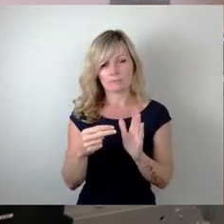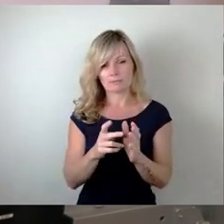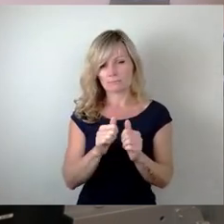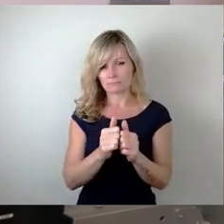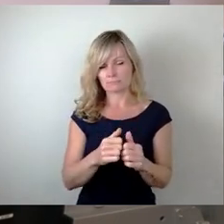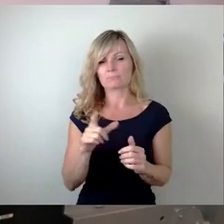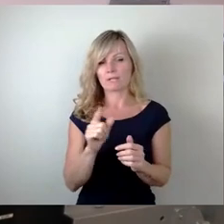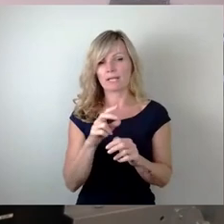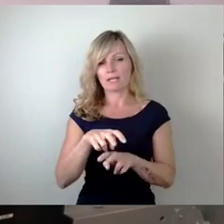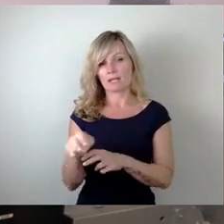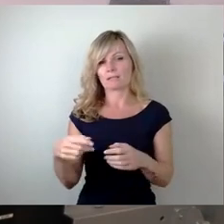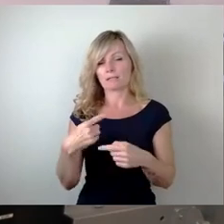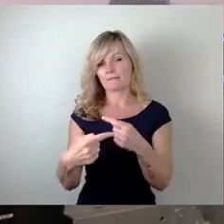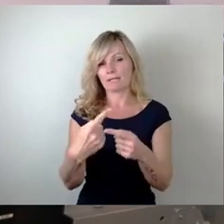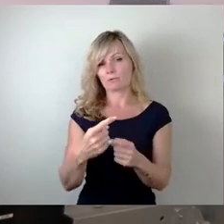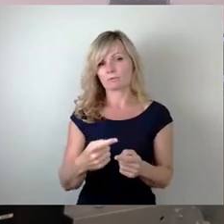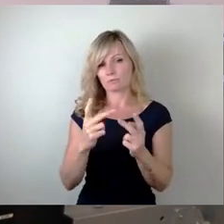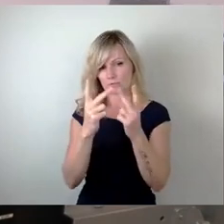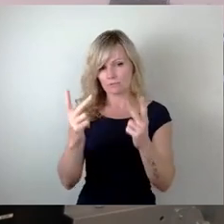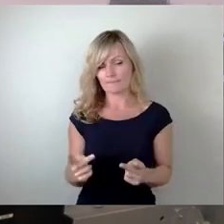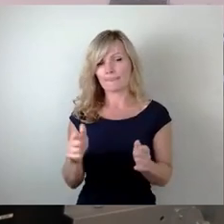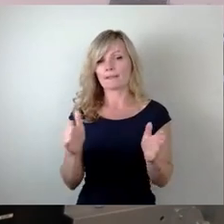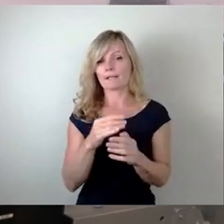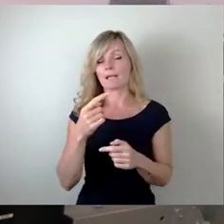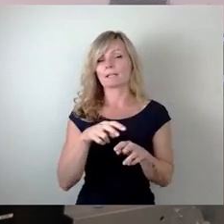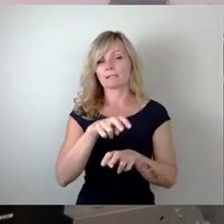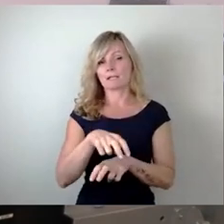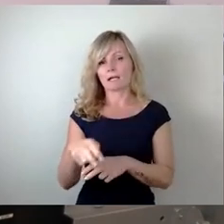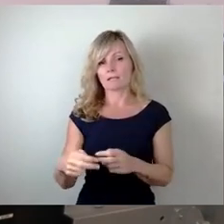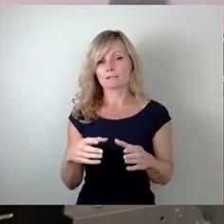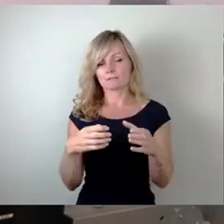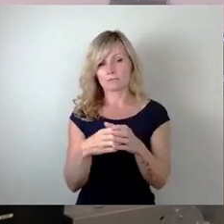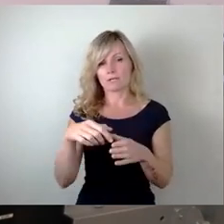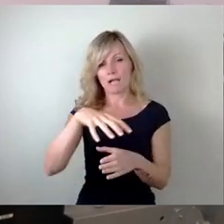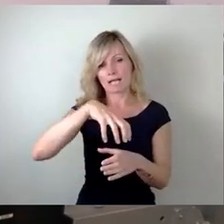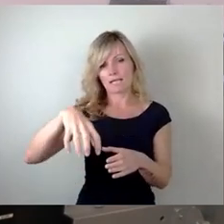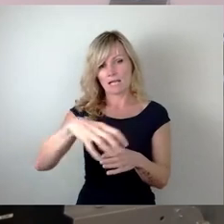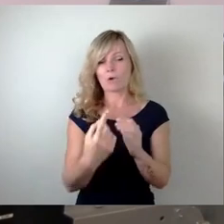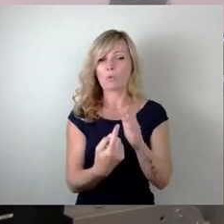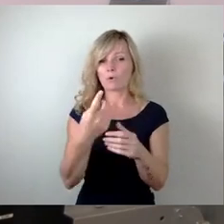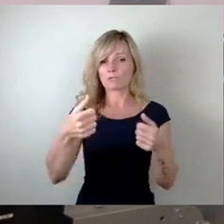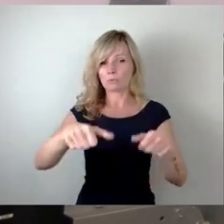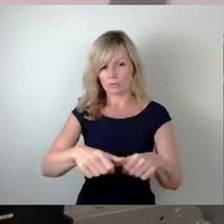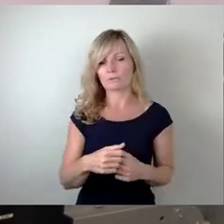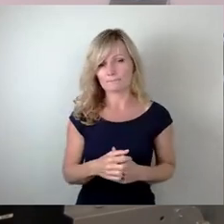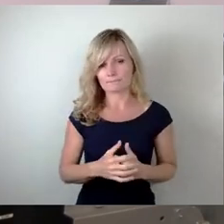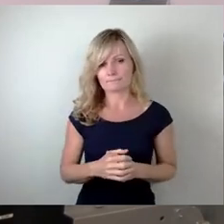erfasst sind, stehen Kleingartenanlagen unter einem hohen Druck, insbesondere unter einem hohen Umnutzungsdruck.